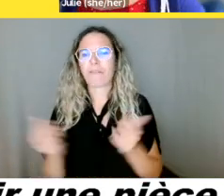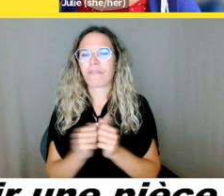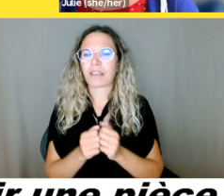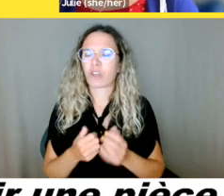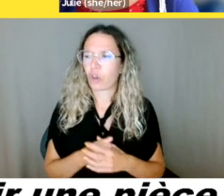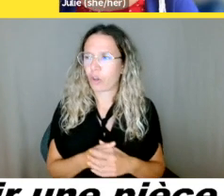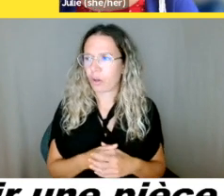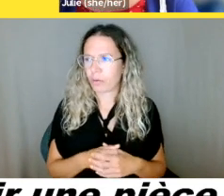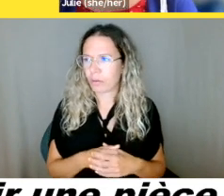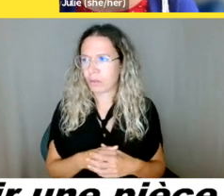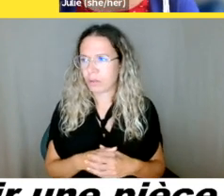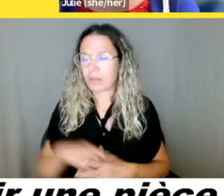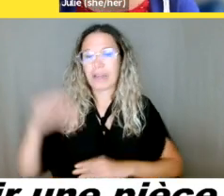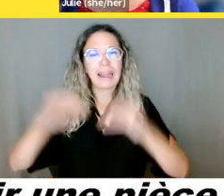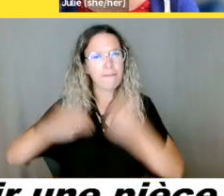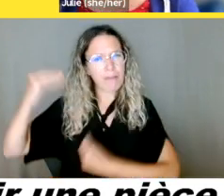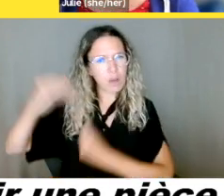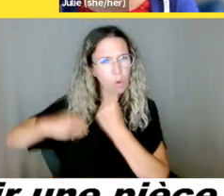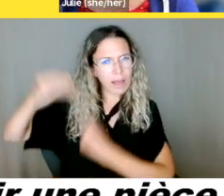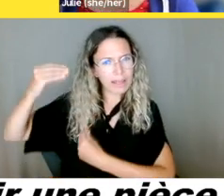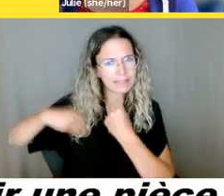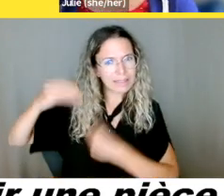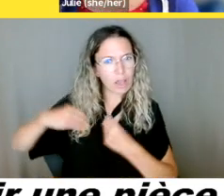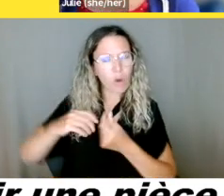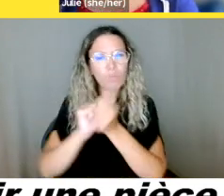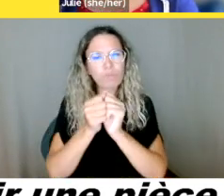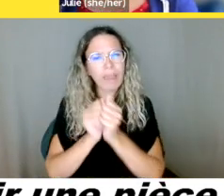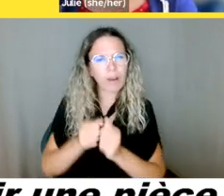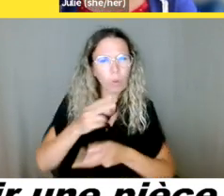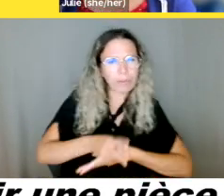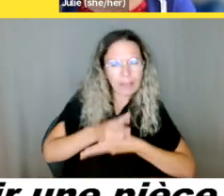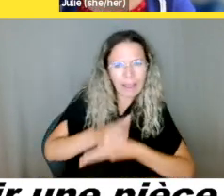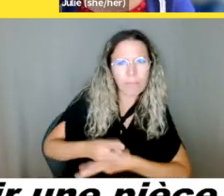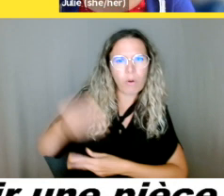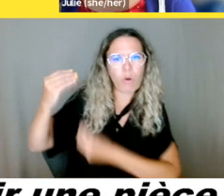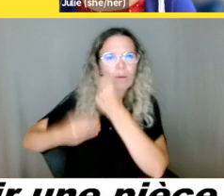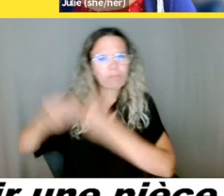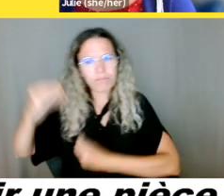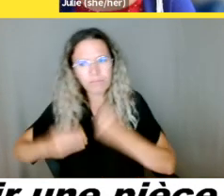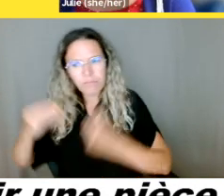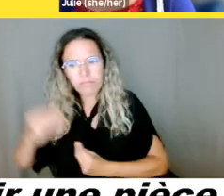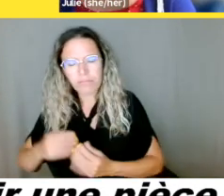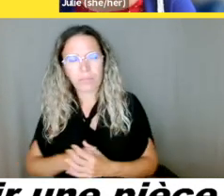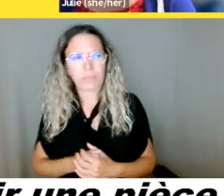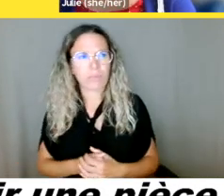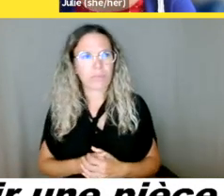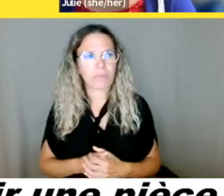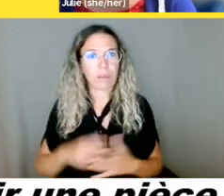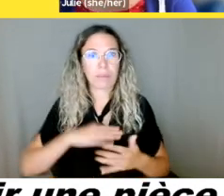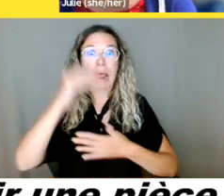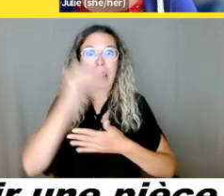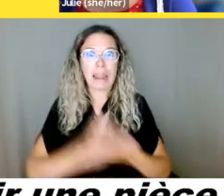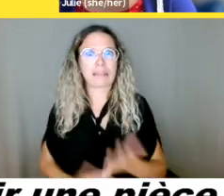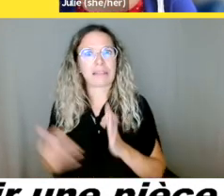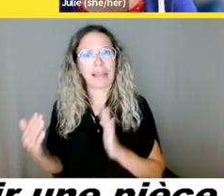des listes d'attentes de plusieurs années pour avoir cette évaluation-là. donc, je n